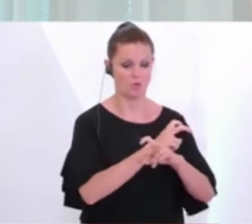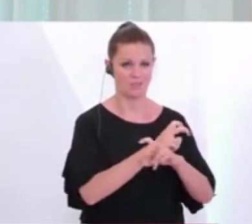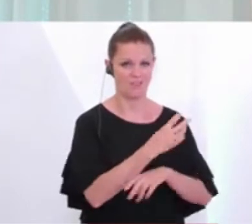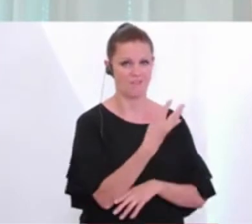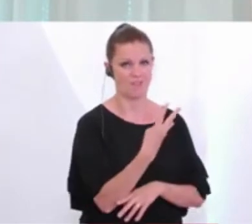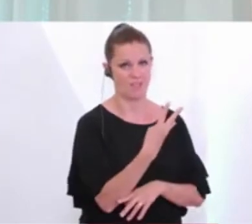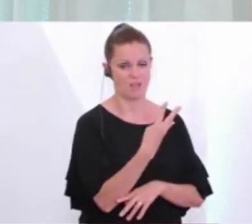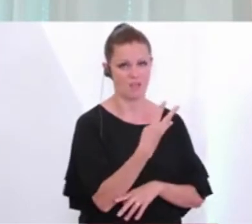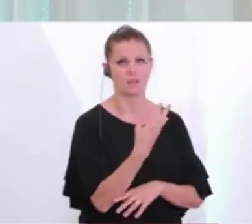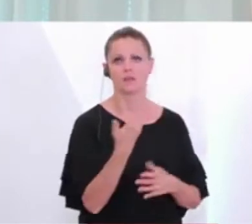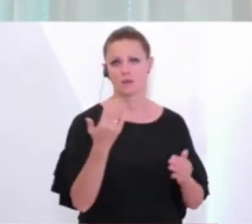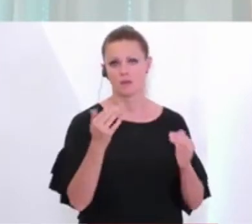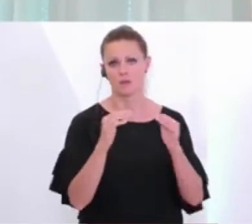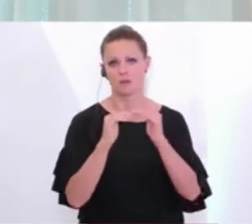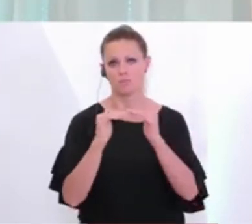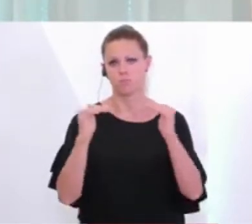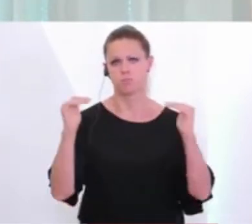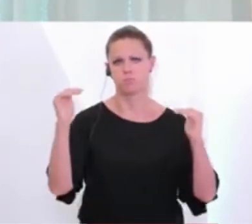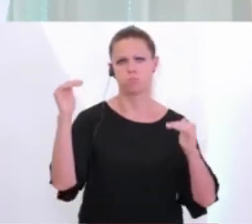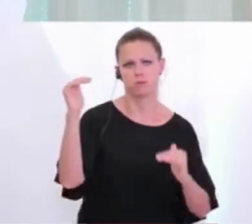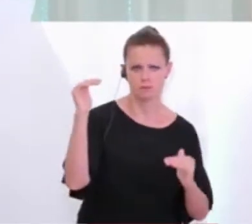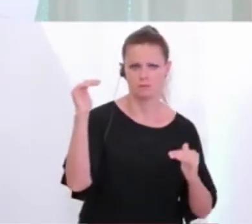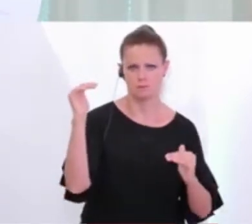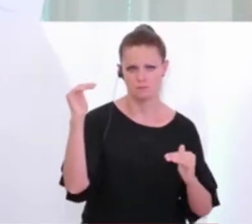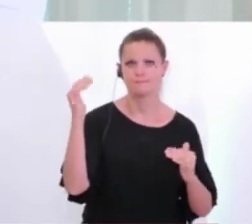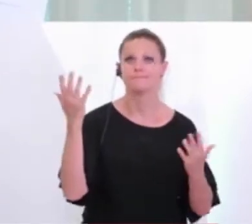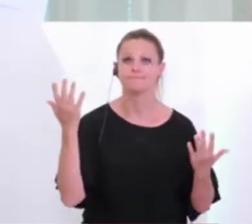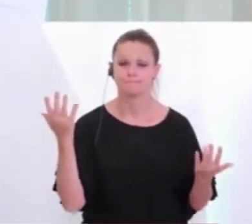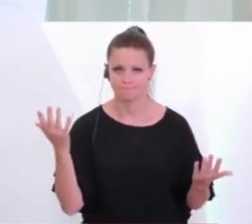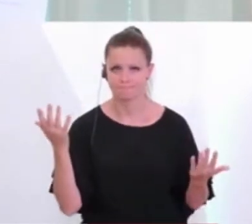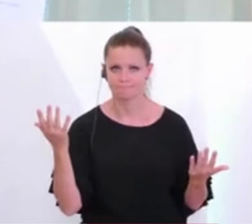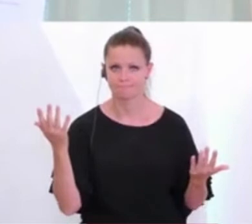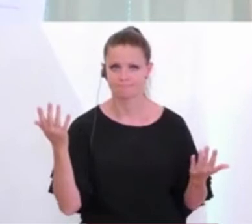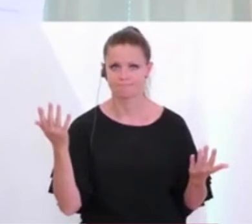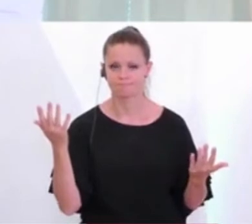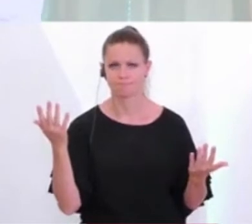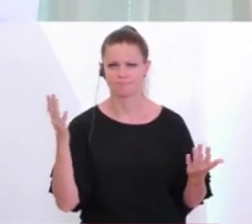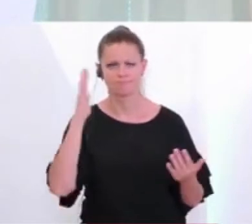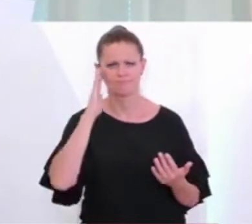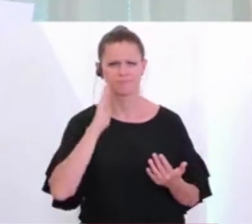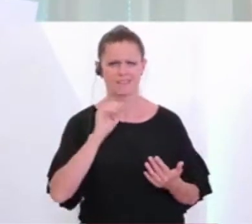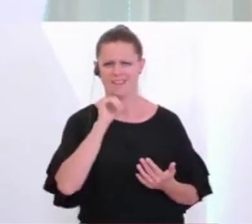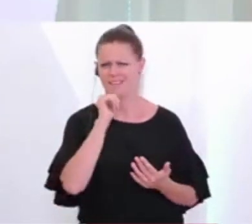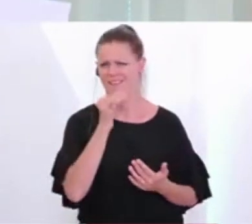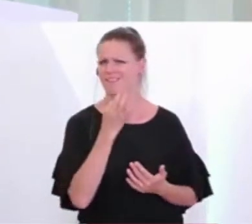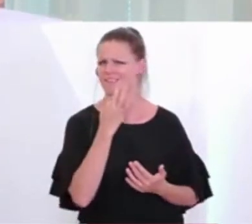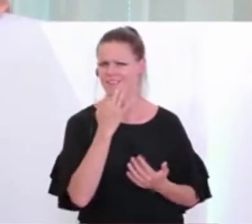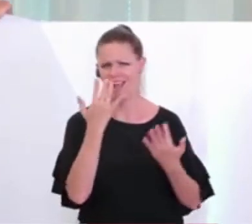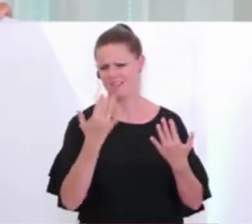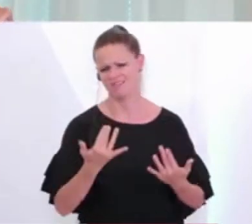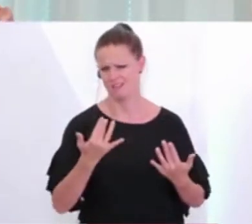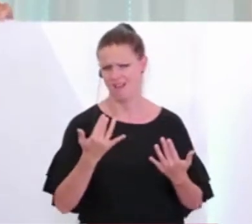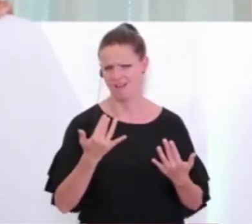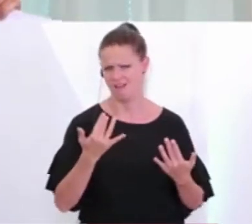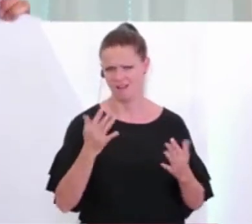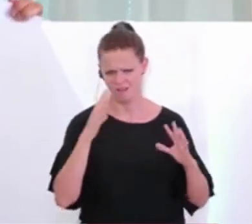vier, also deutlich, deutlich geringer. Und fixieren Sie sich jetzt nicht auf die Detailzahl, da kann es